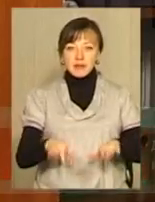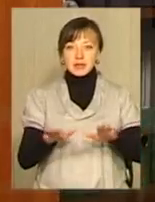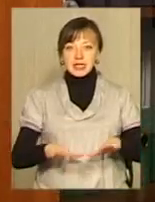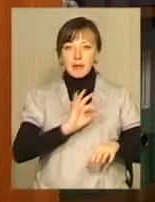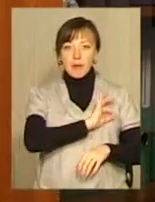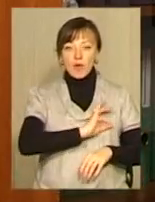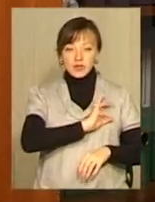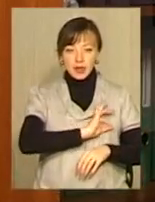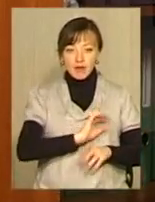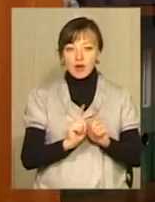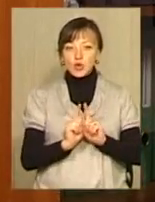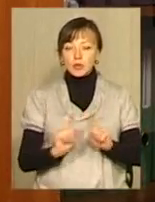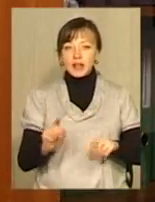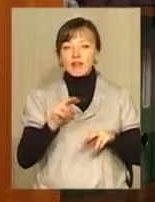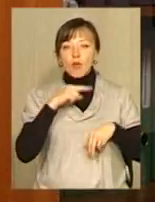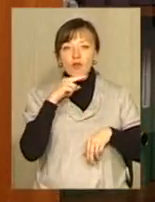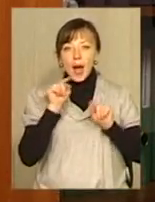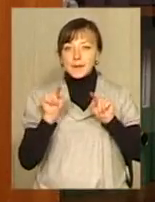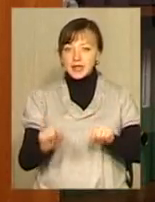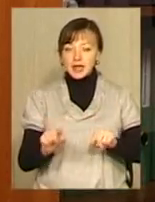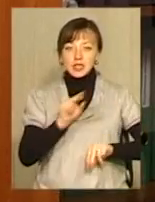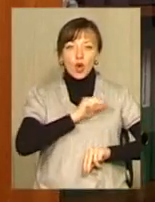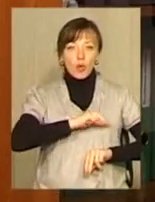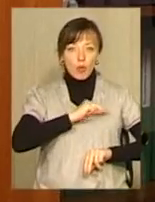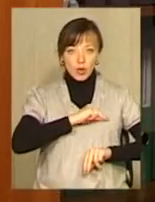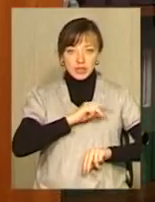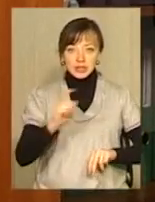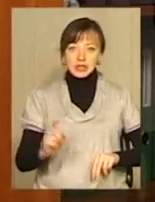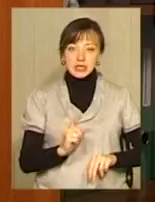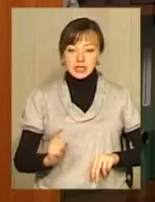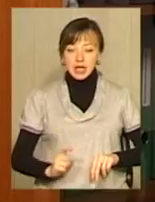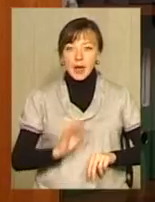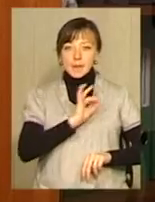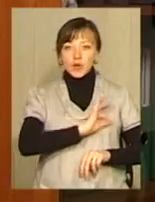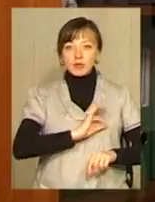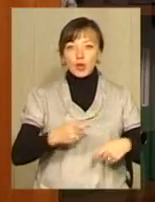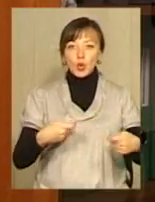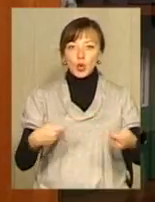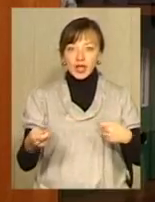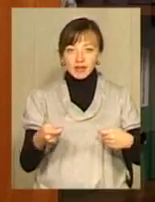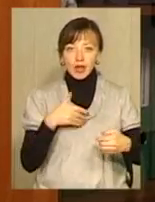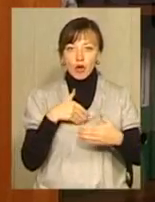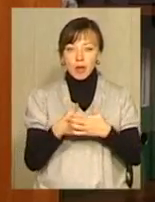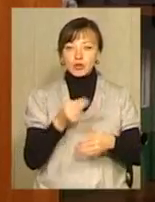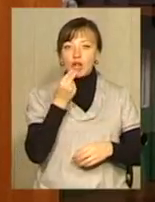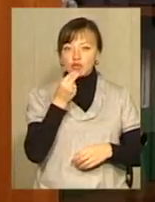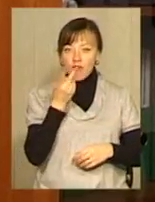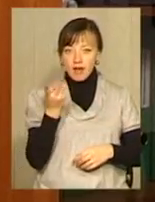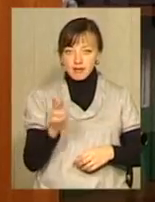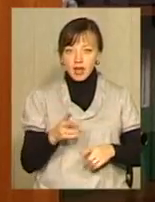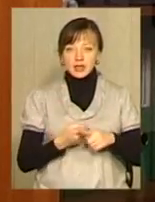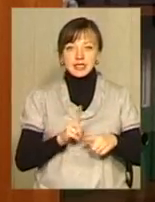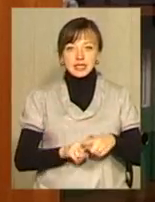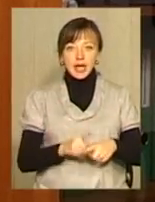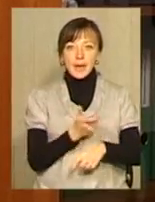профспілками. Особлива увага приділяється роботі з профспілкою торгівлі і громадського харчування, тому що